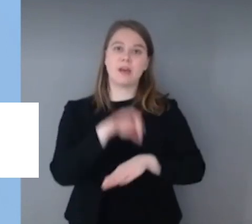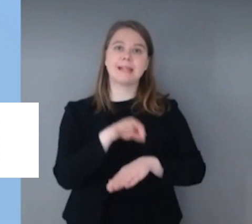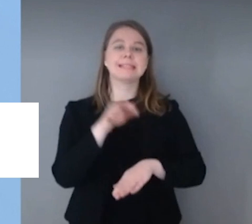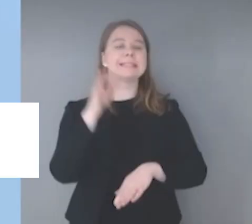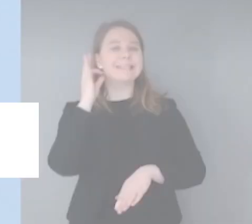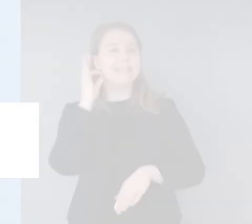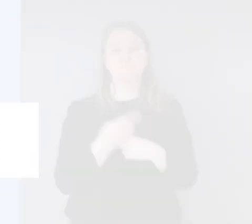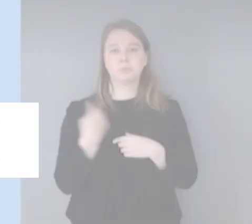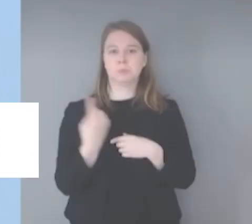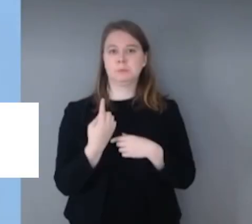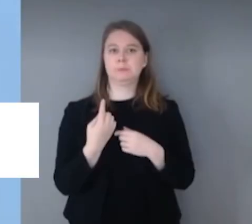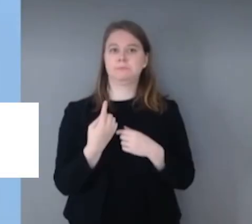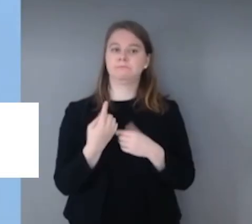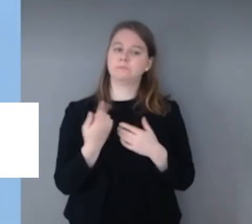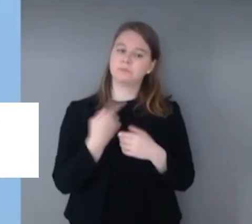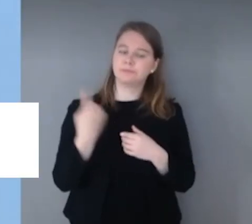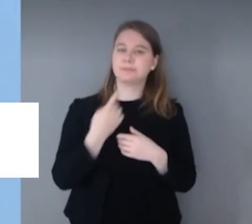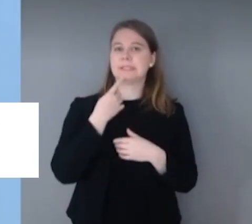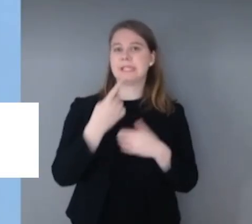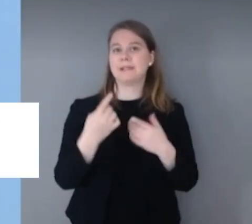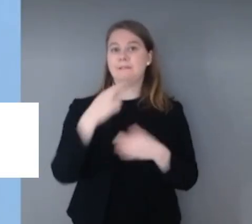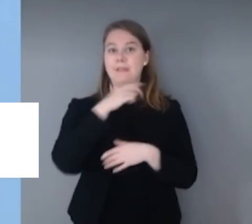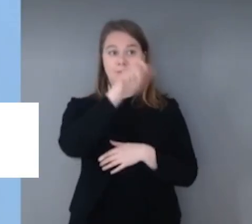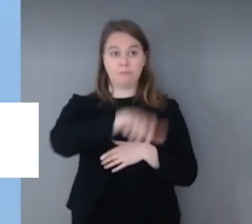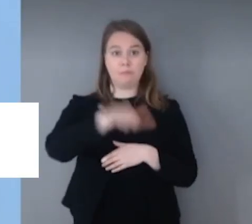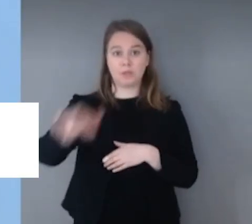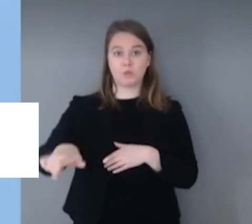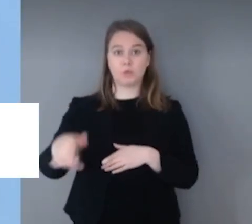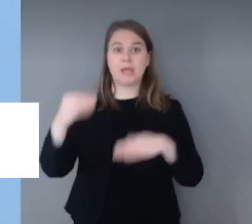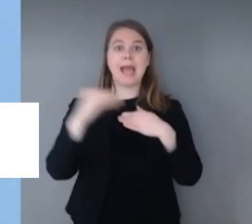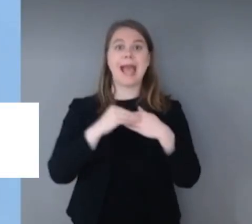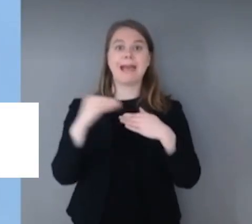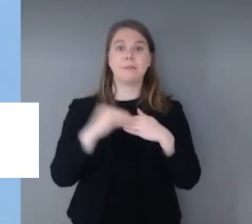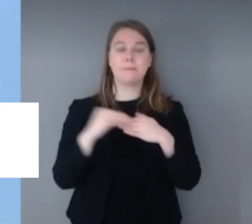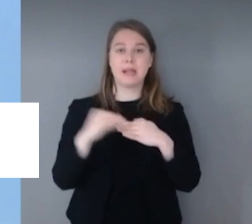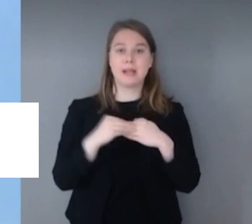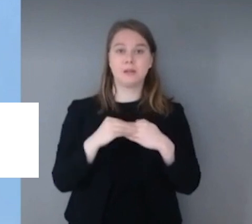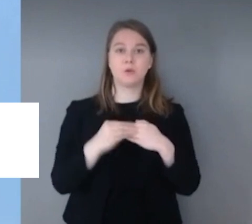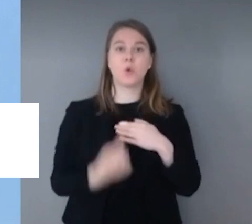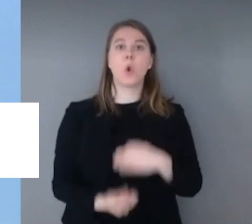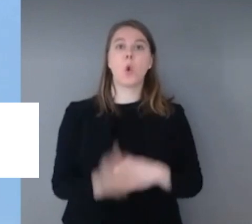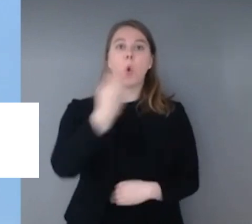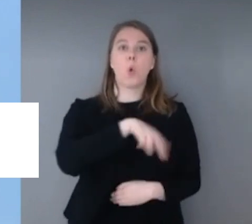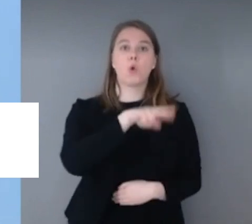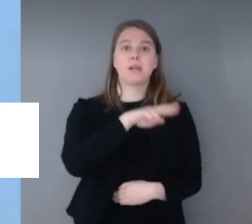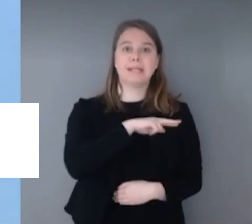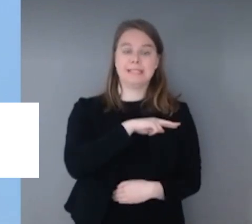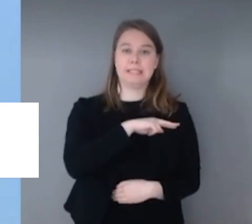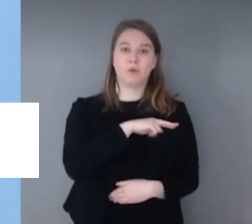zur Seite stehen werden. Wenn sich Leute bei den Anmeldungen Hochrisikogruppe respektive